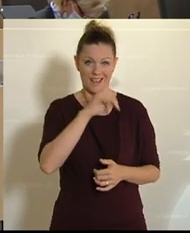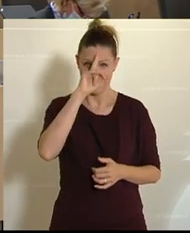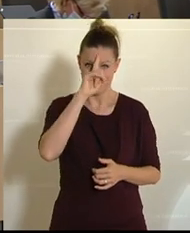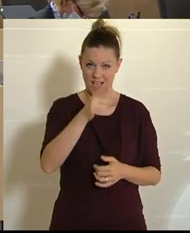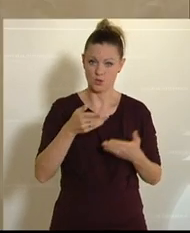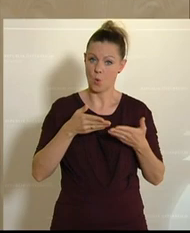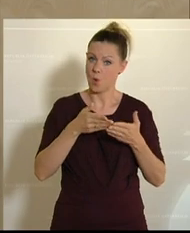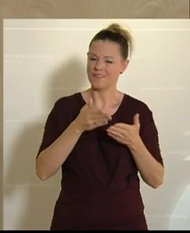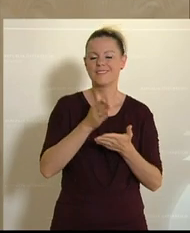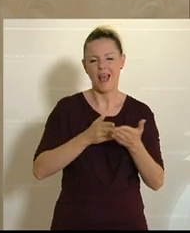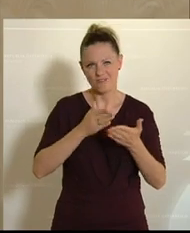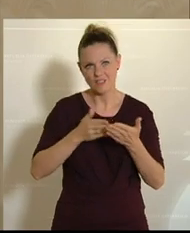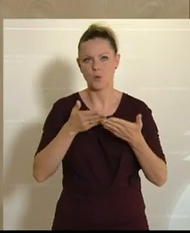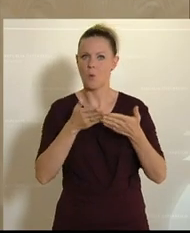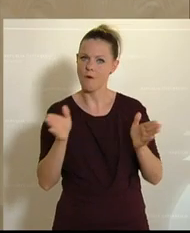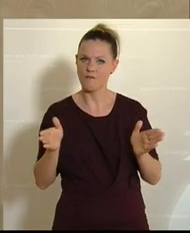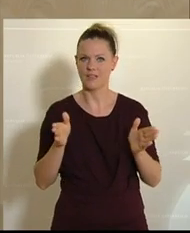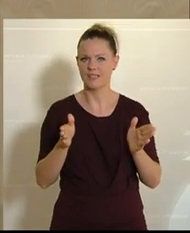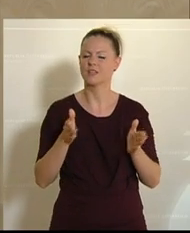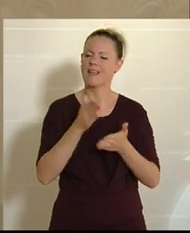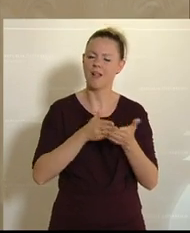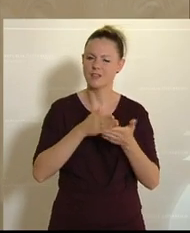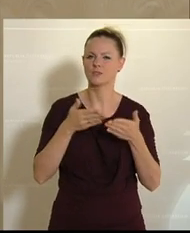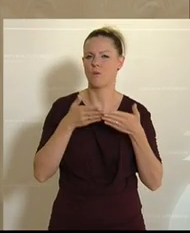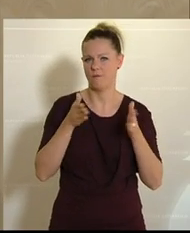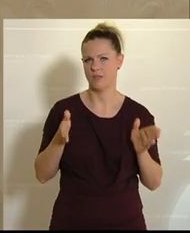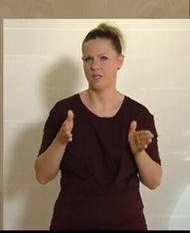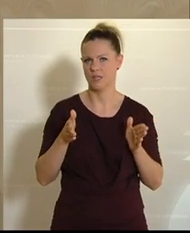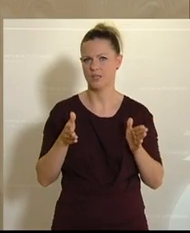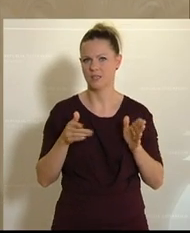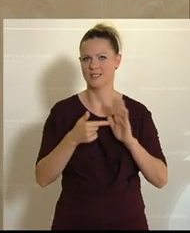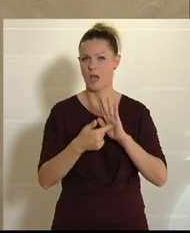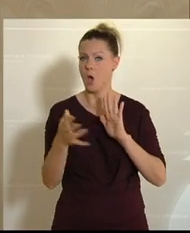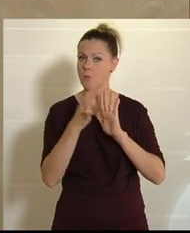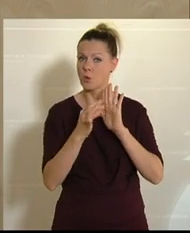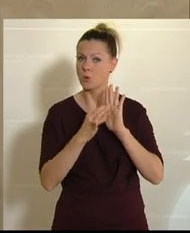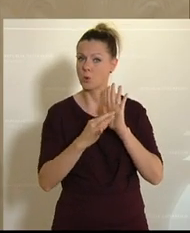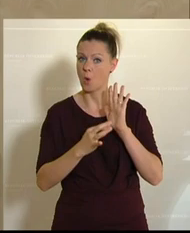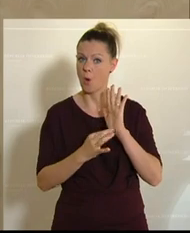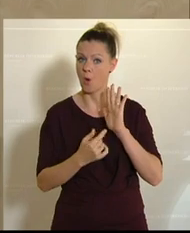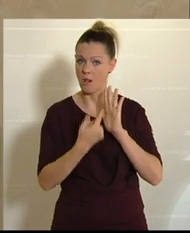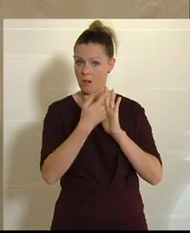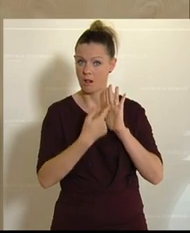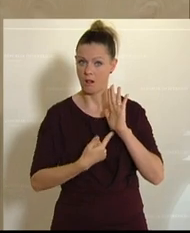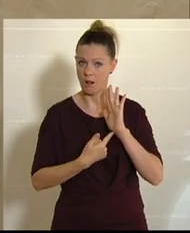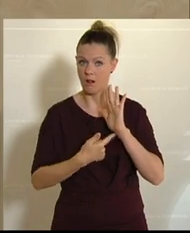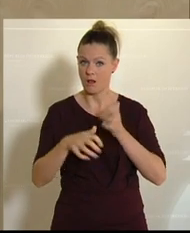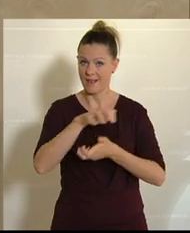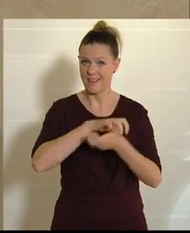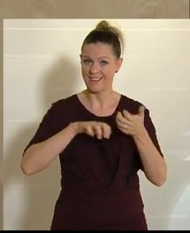öffentlich, teilweise öffentlich geworden ist, teilweise öffentlich geworden ist, was so in den Protokollen, in diesem Krisenstab